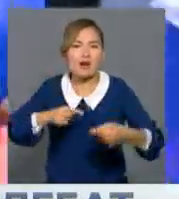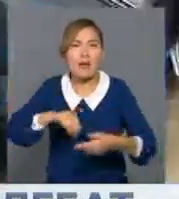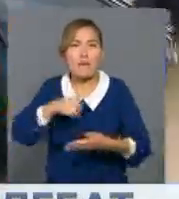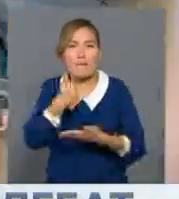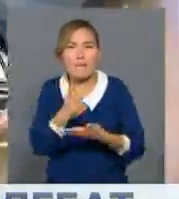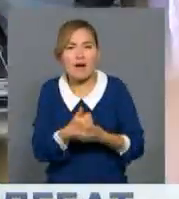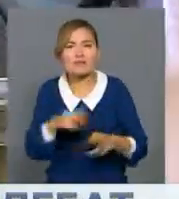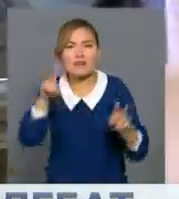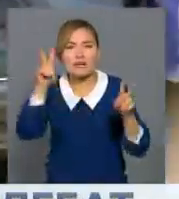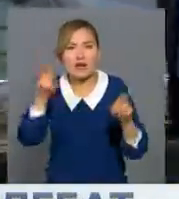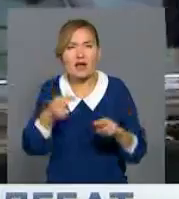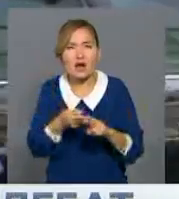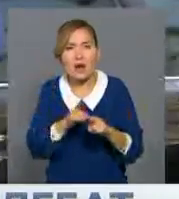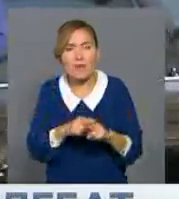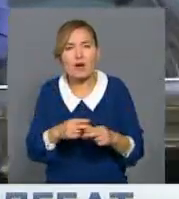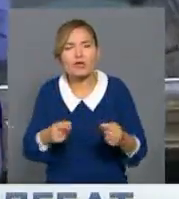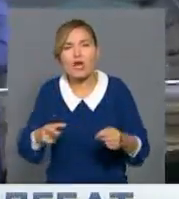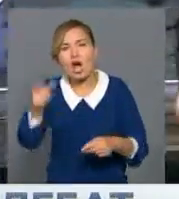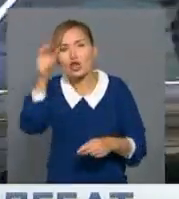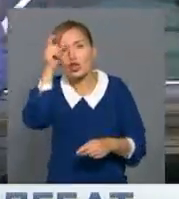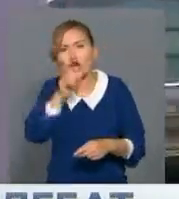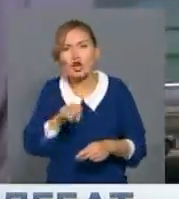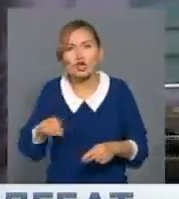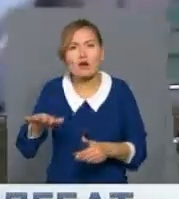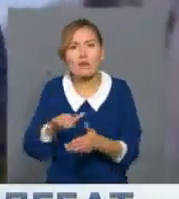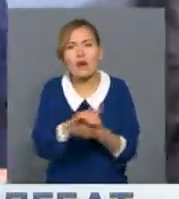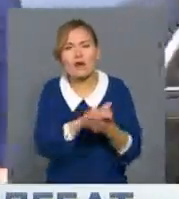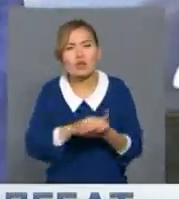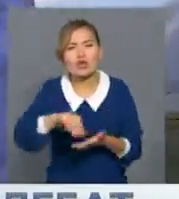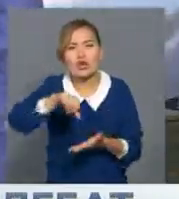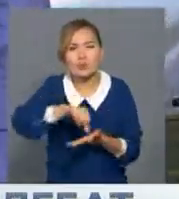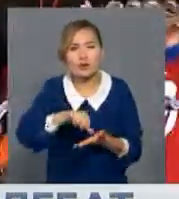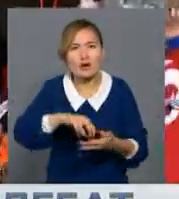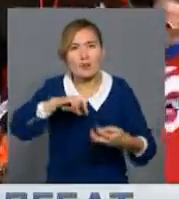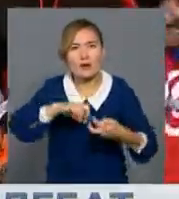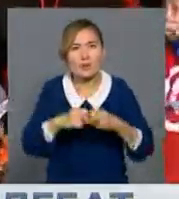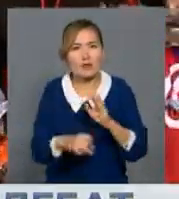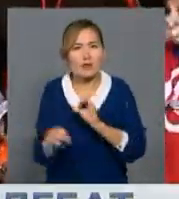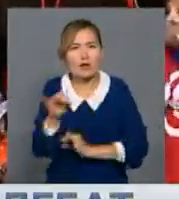миграциялық дағдарыс пен Түркияның еуропалық ұдаққа мүшелігі болды.